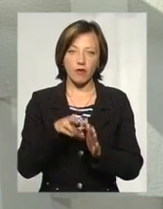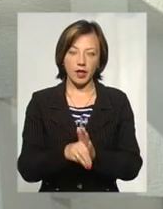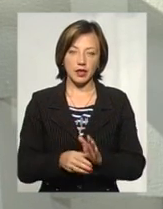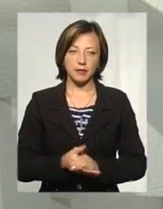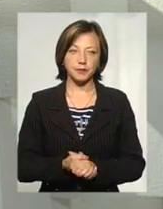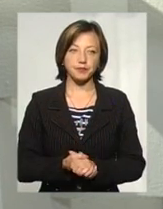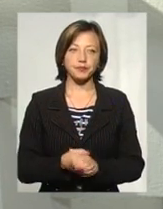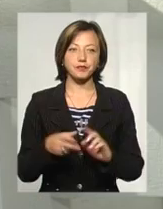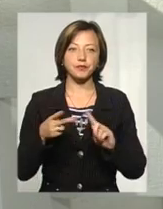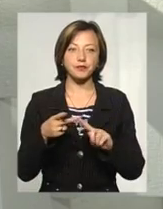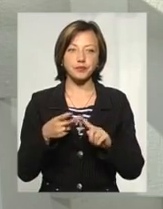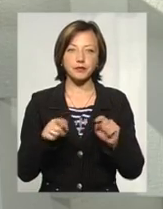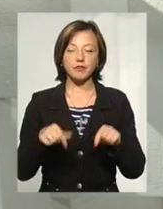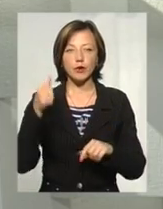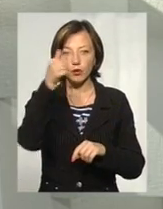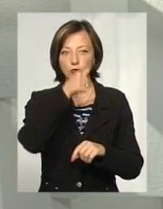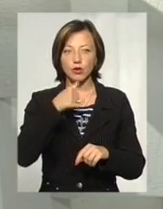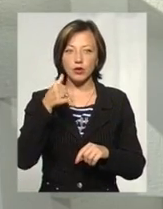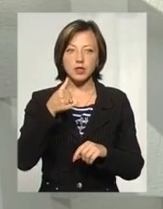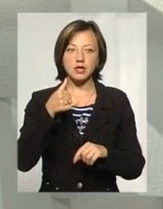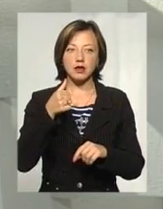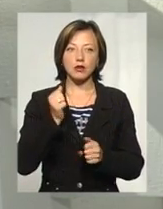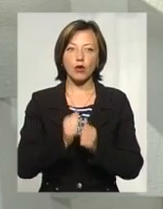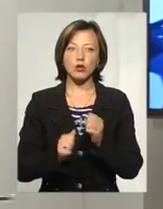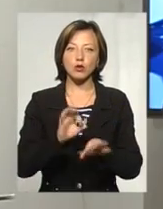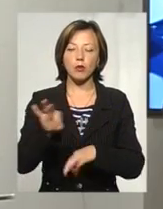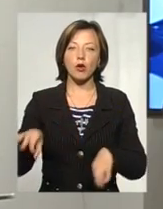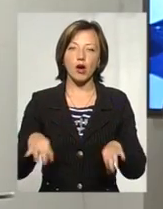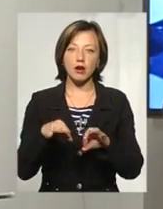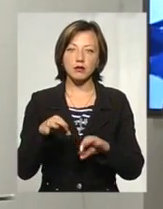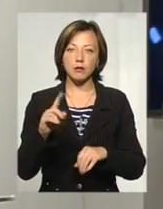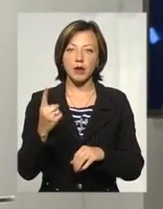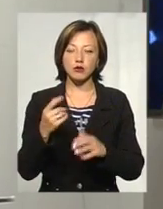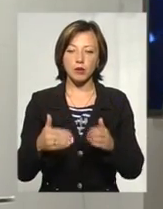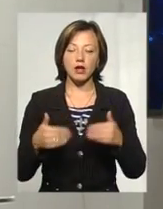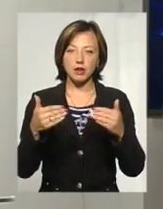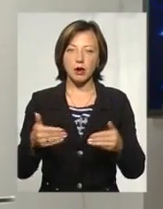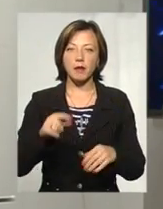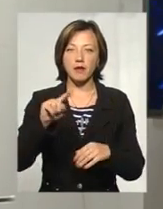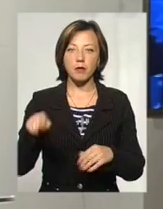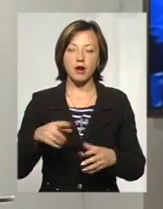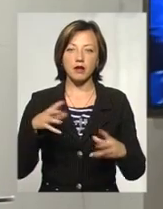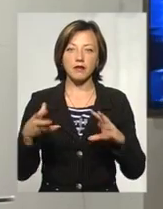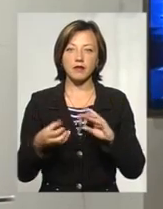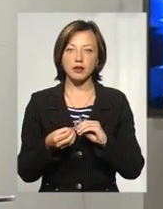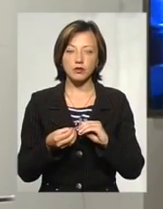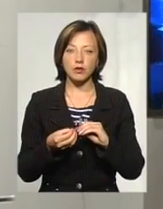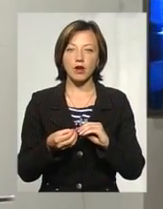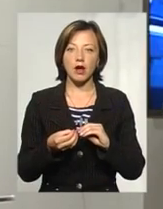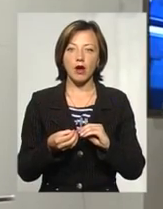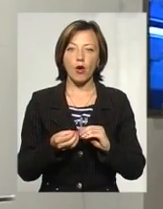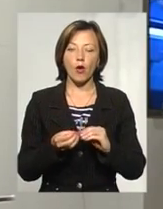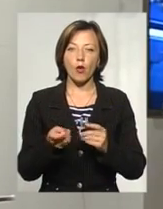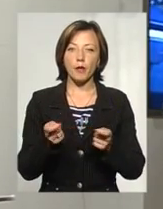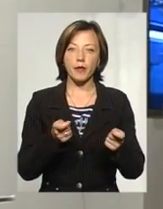році. По-друге, в цьому році ми до кожного проєкту в першому етапі вимагали висновки профільних управлінь на відповідність